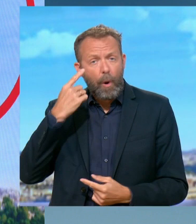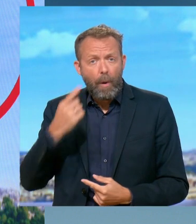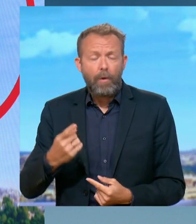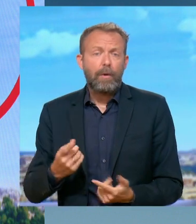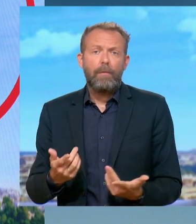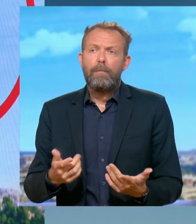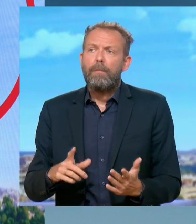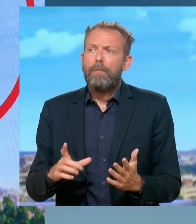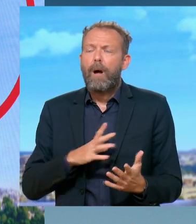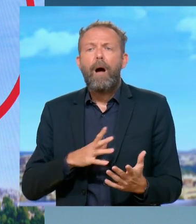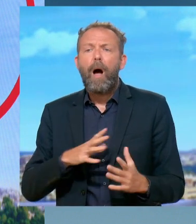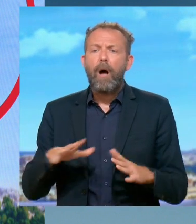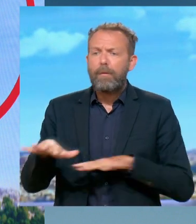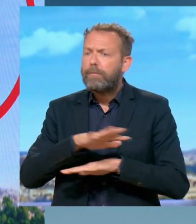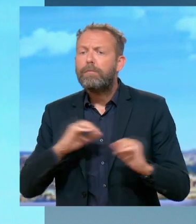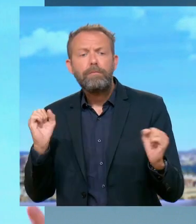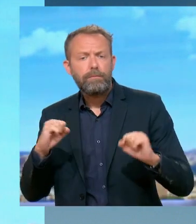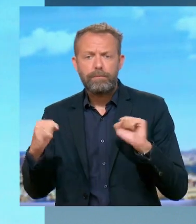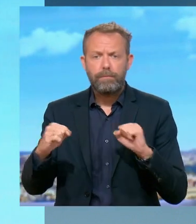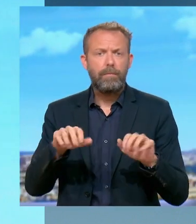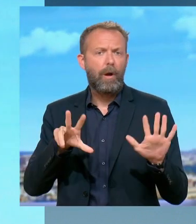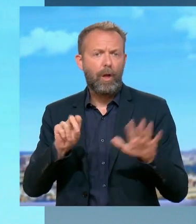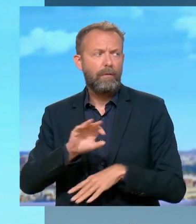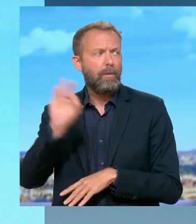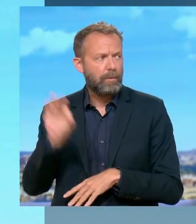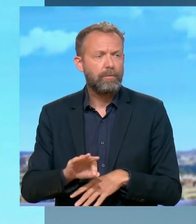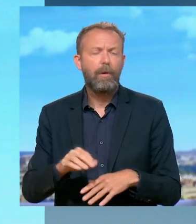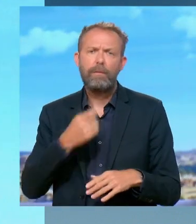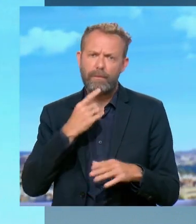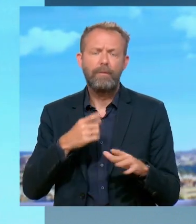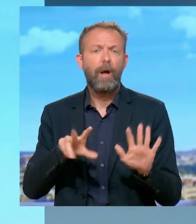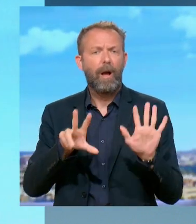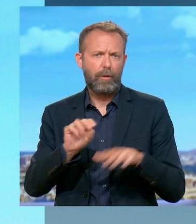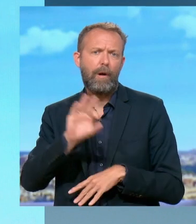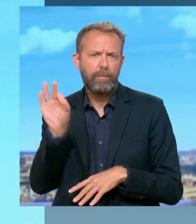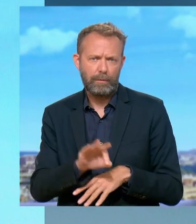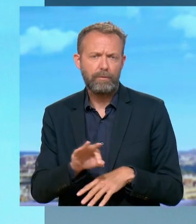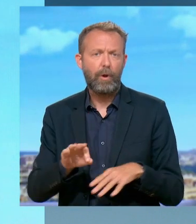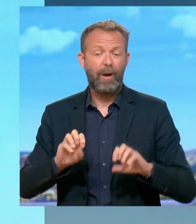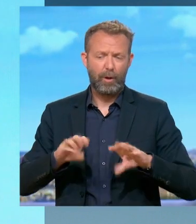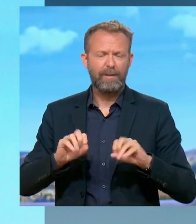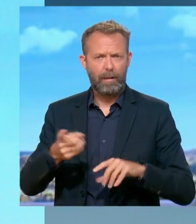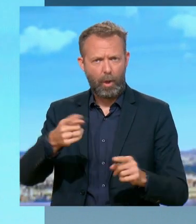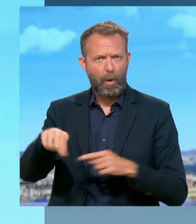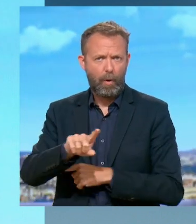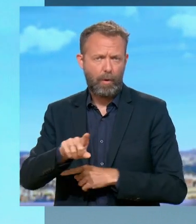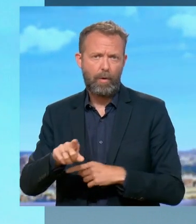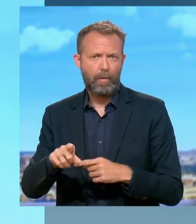il y a un consensus et 80%... je dis l'uniforme, c'est la blouse, je précise. Oui, 80% des enseignants sont d'ailleurs